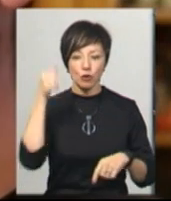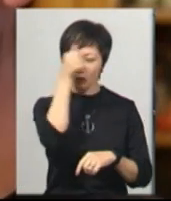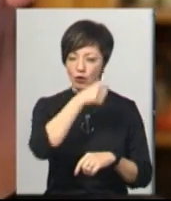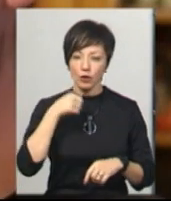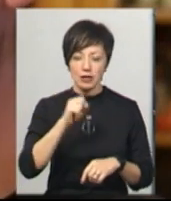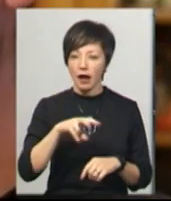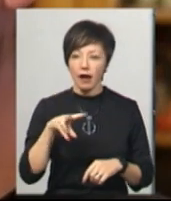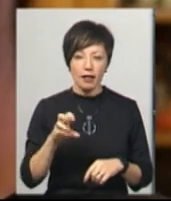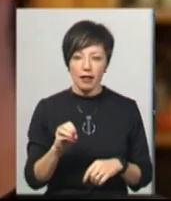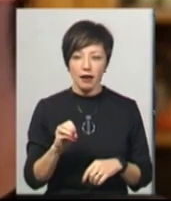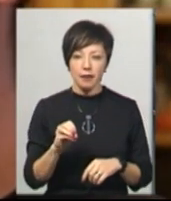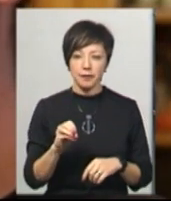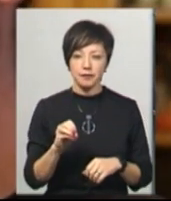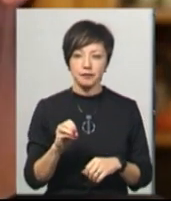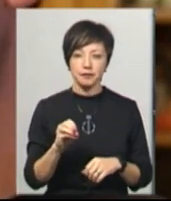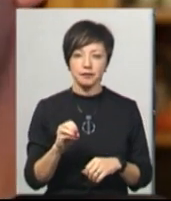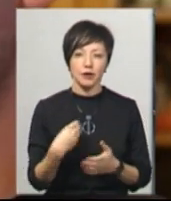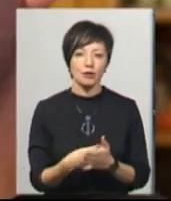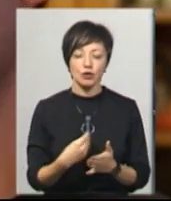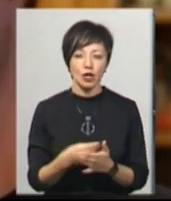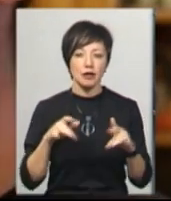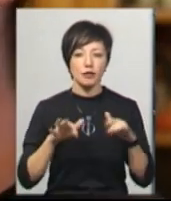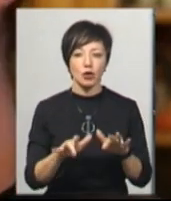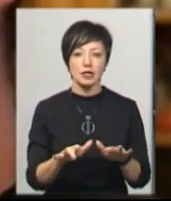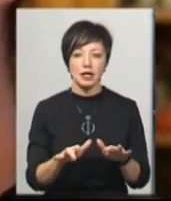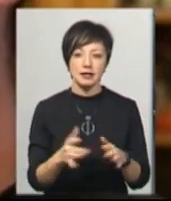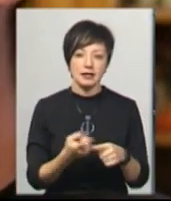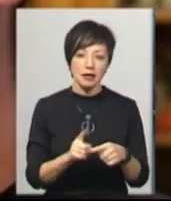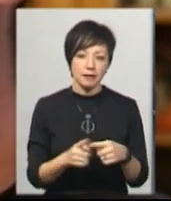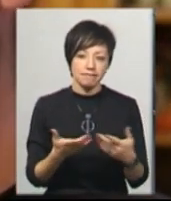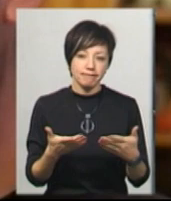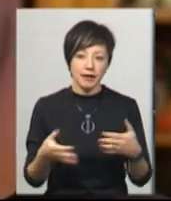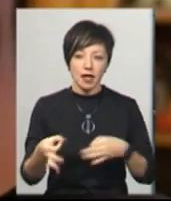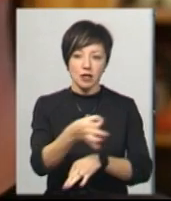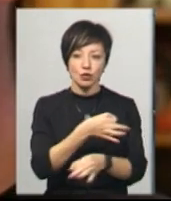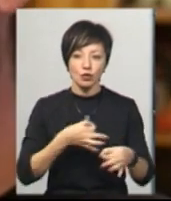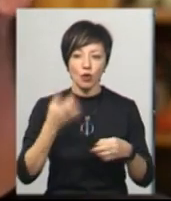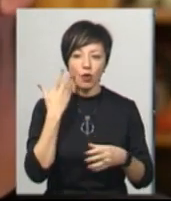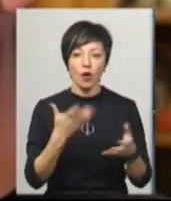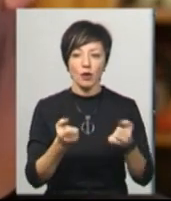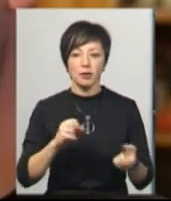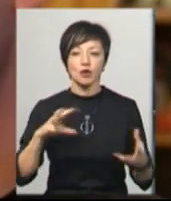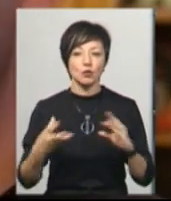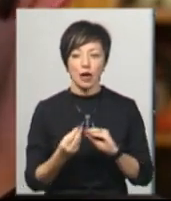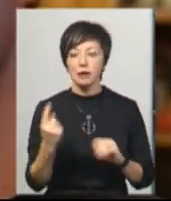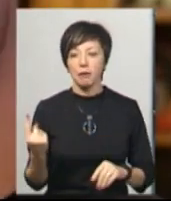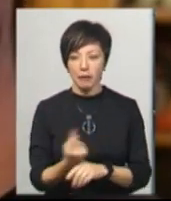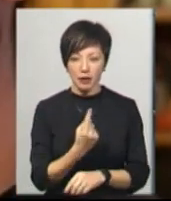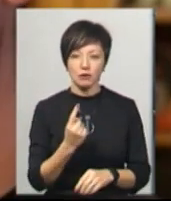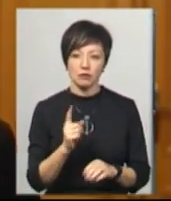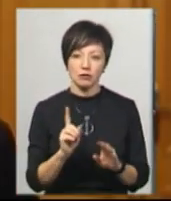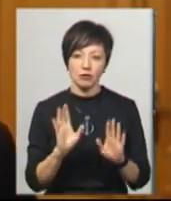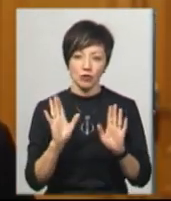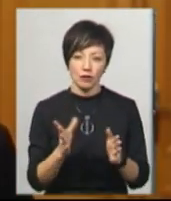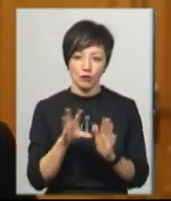Але, знову ж таки, бюджетний процес – це дискусія. І коли ми отримуємо перші результати, ми вступимо в цю